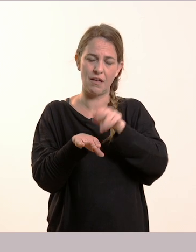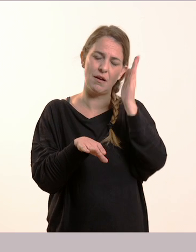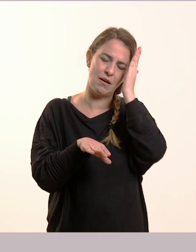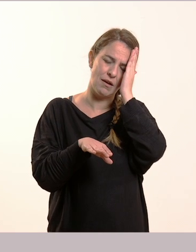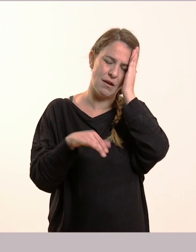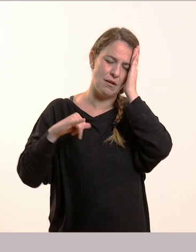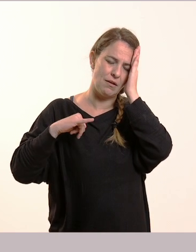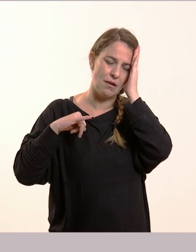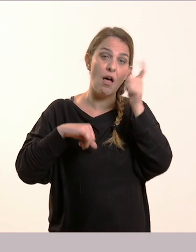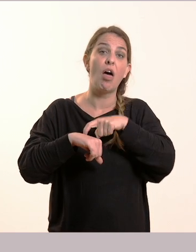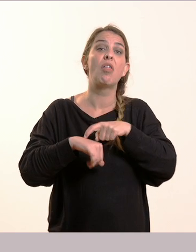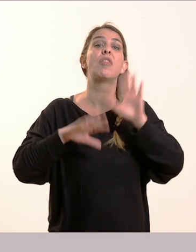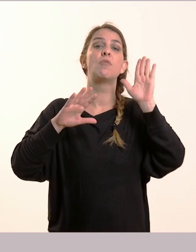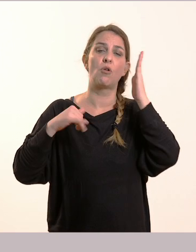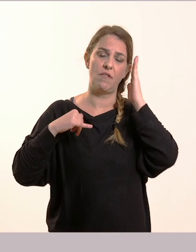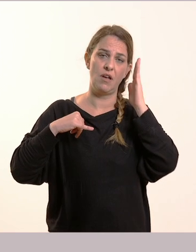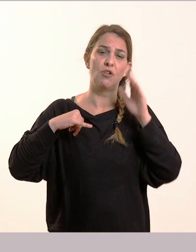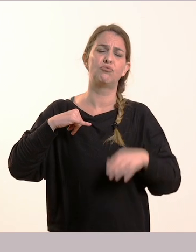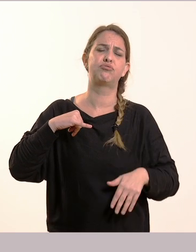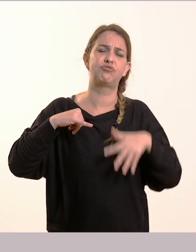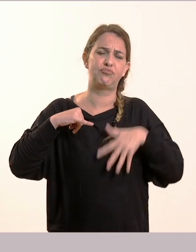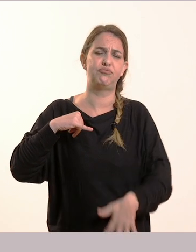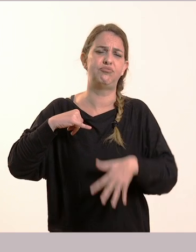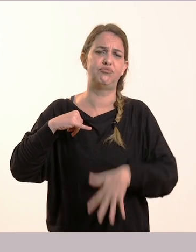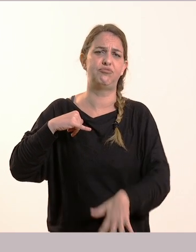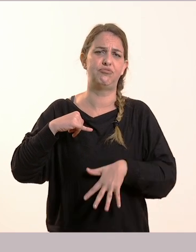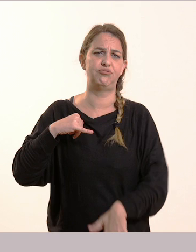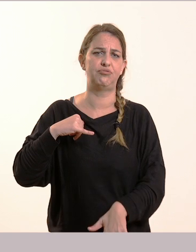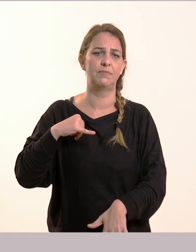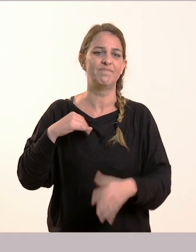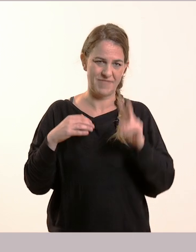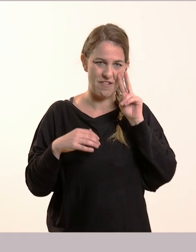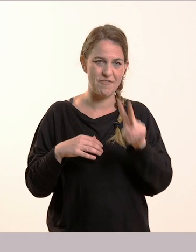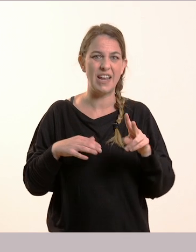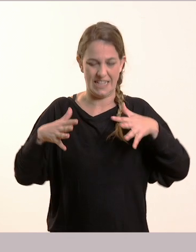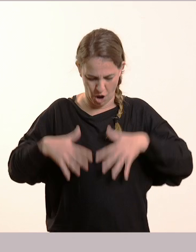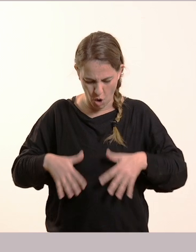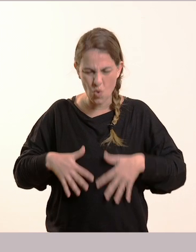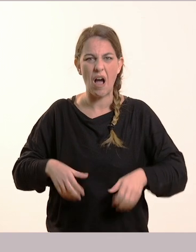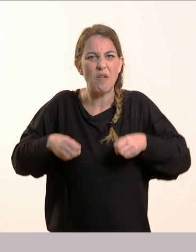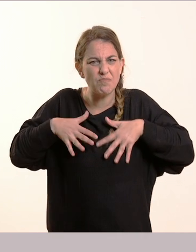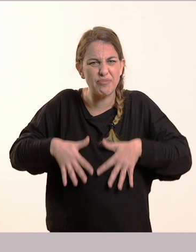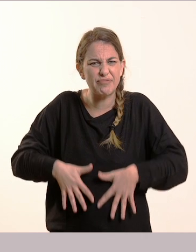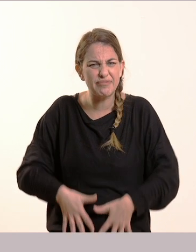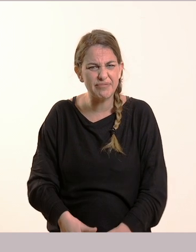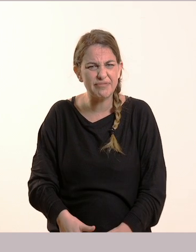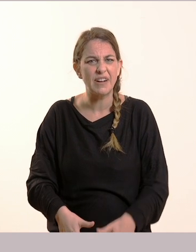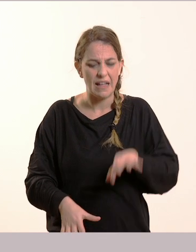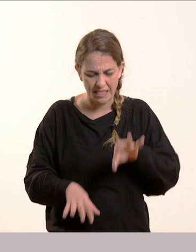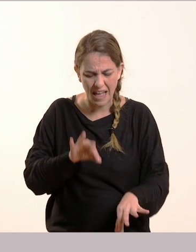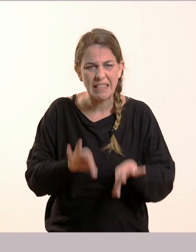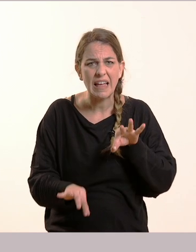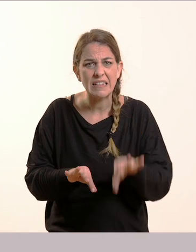τουαλέτα και έβρεξε το κρεβάτι του. Το βλέπετε είναι βρεγμένα τα ρούχα του, πιτζάμες του, κάποιες σταγόνες να πέφτουν.